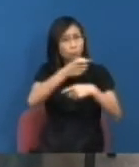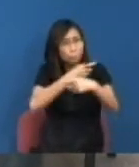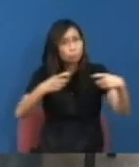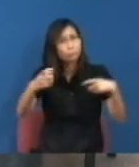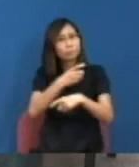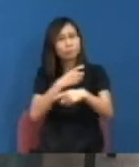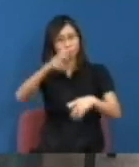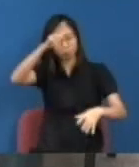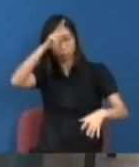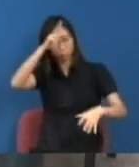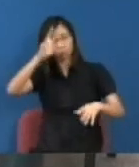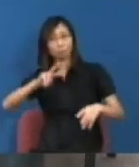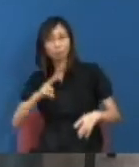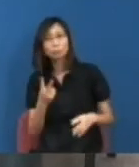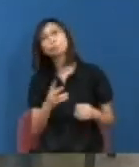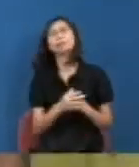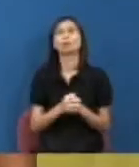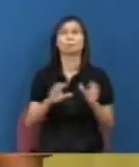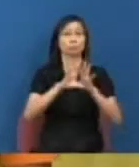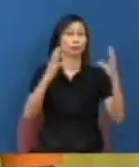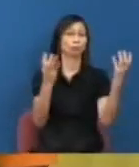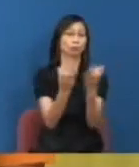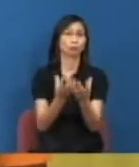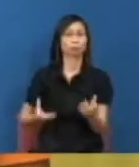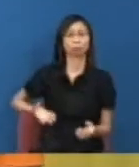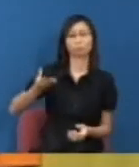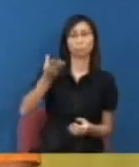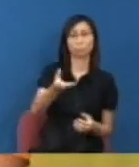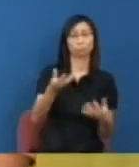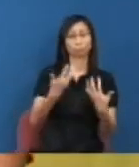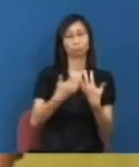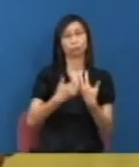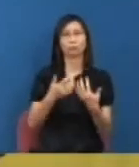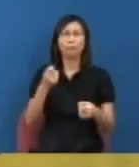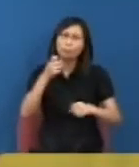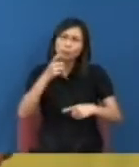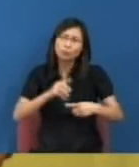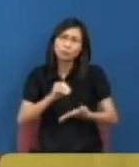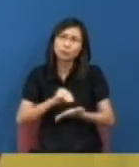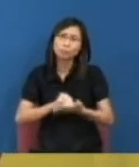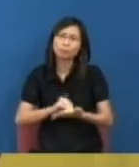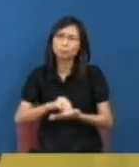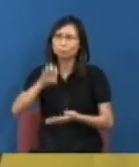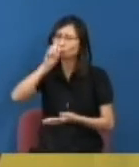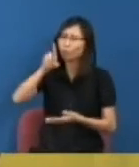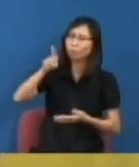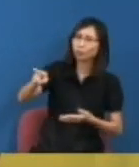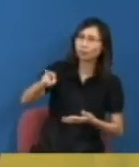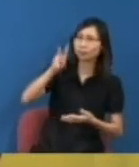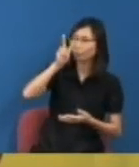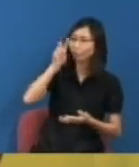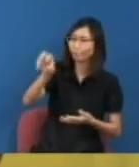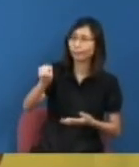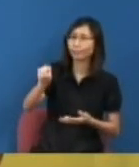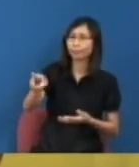同事出不了交不到數當然要照理費所以其實某程度上我們都會覺得就是